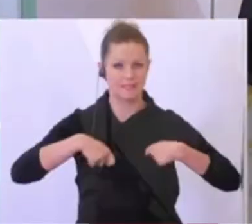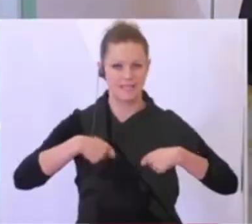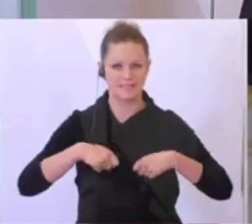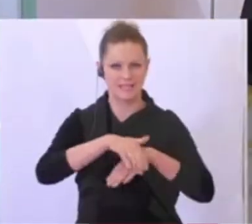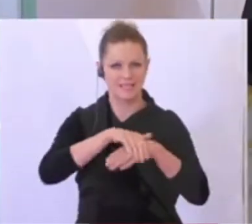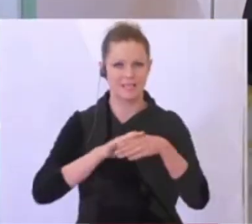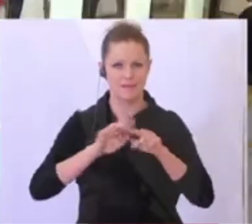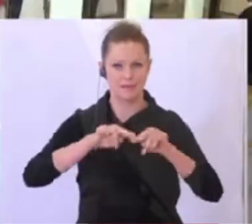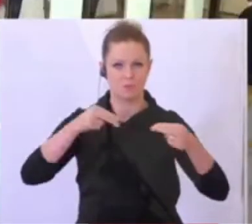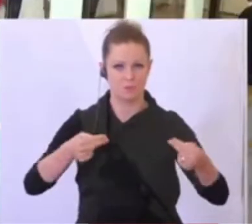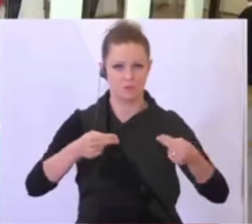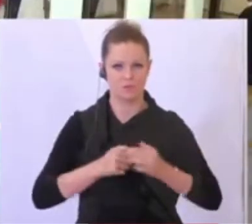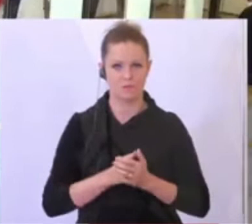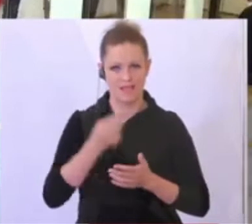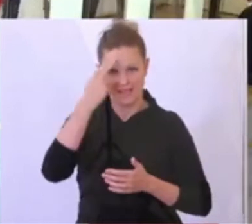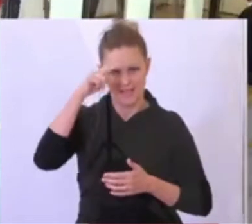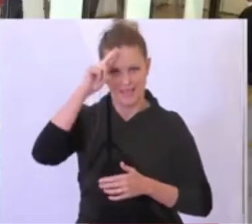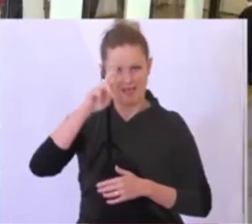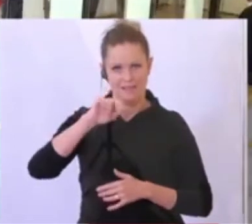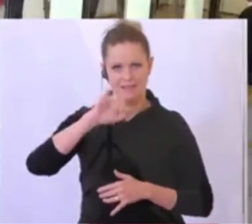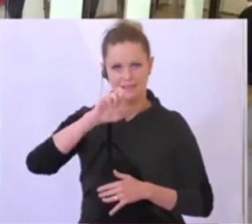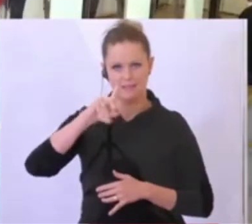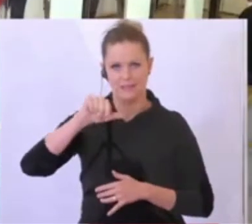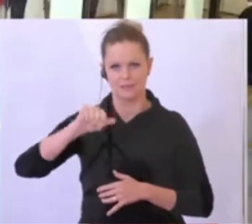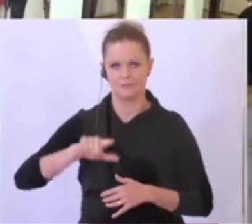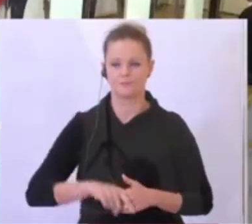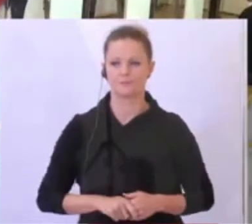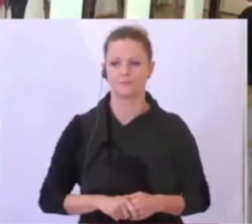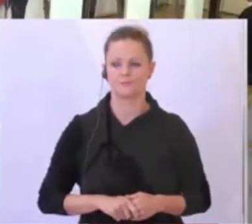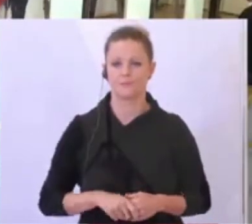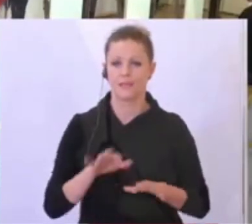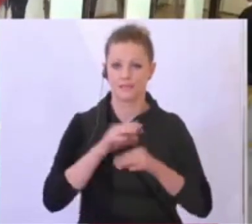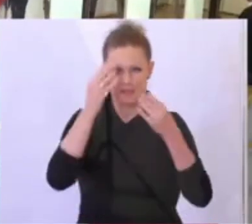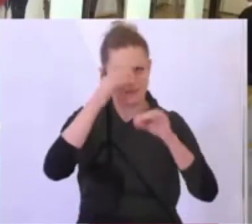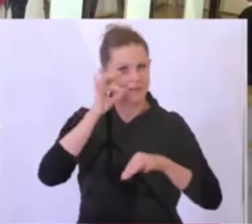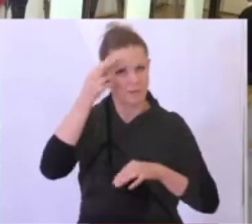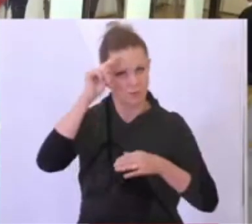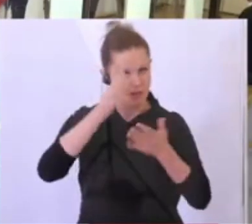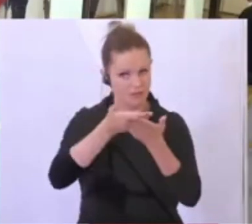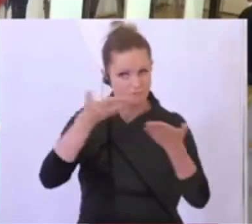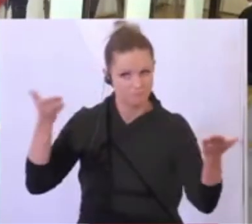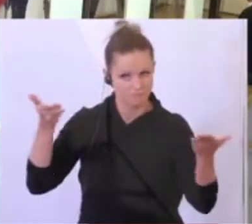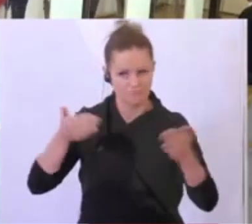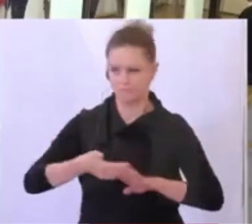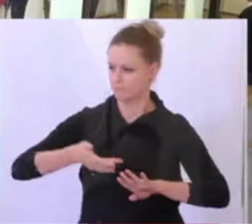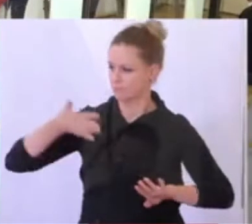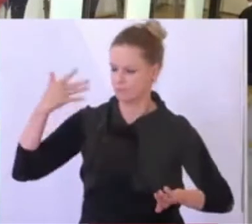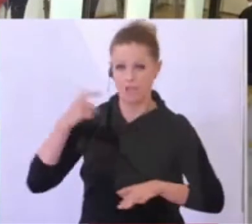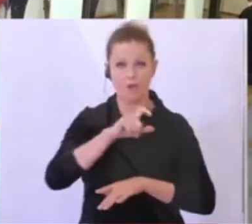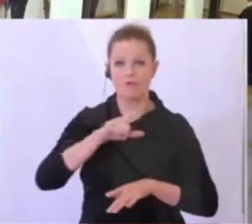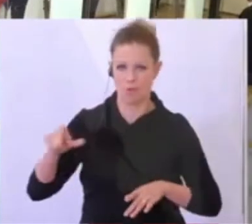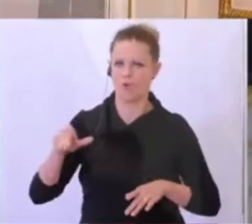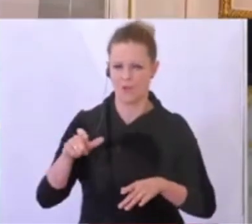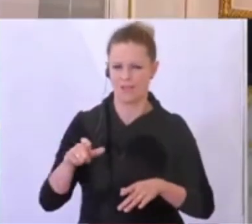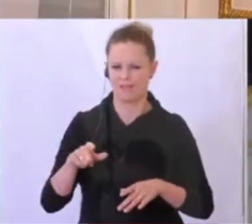Gemeindebundes, bitte, Alfred Riedl. Bitteschön. Meine sehr geehrten Damen und Herren, in den letzten Wochen hat sich, glaube ich, schon